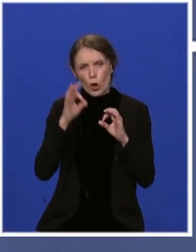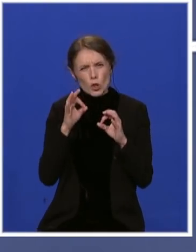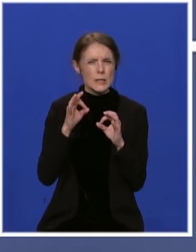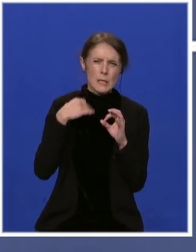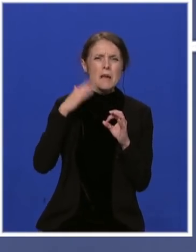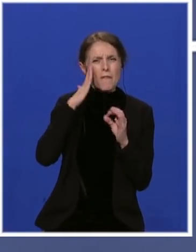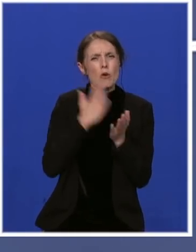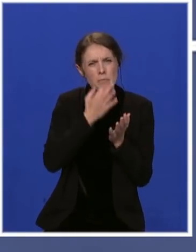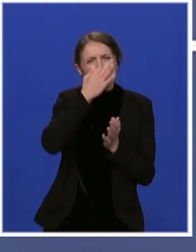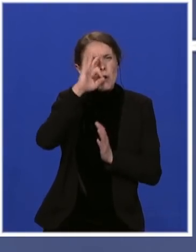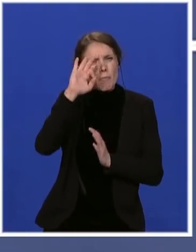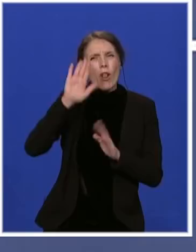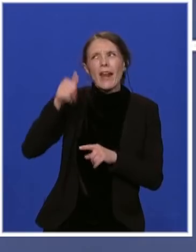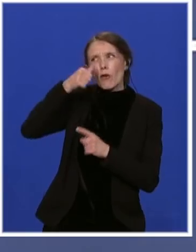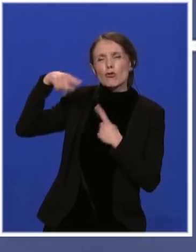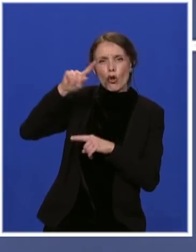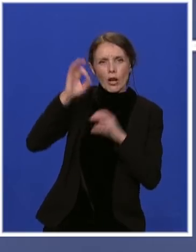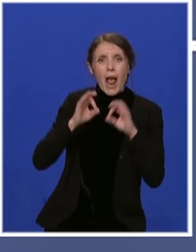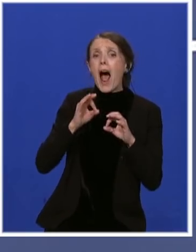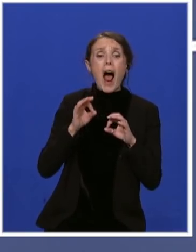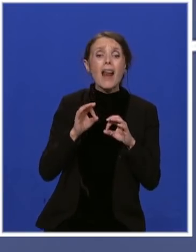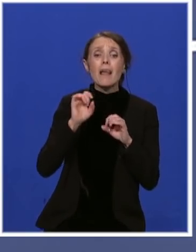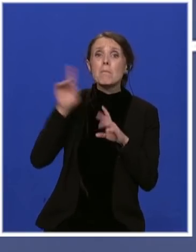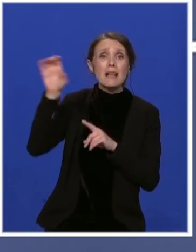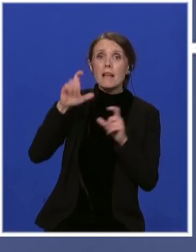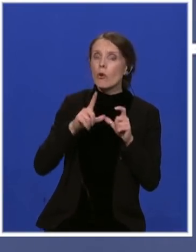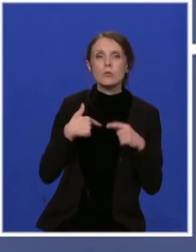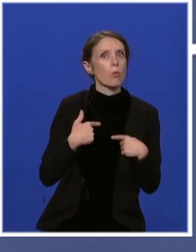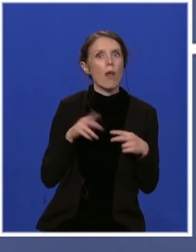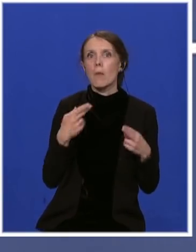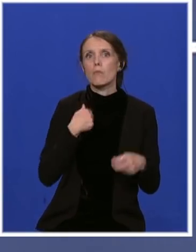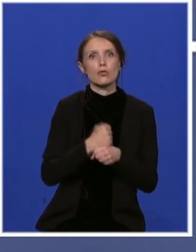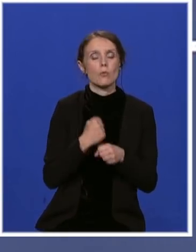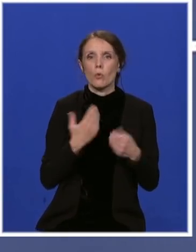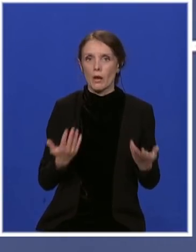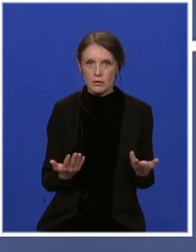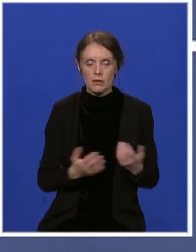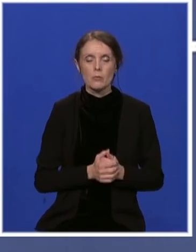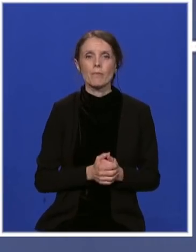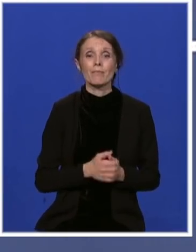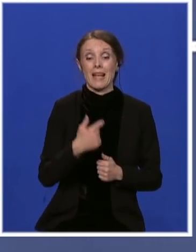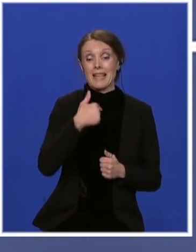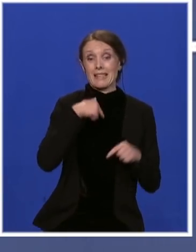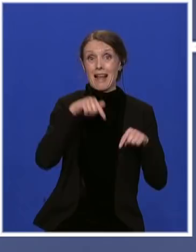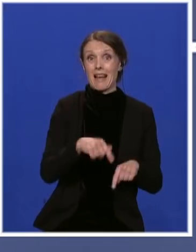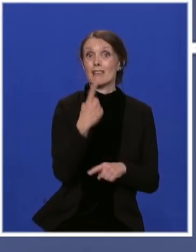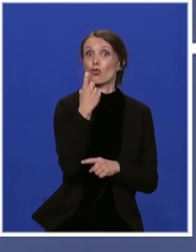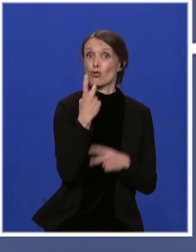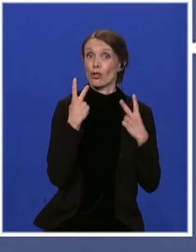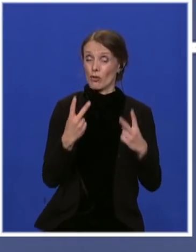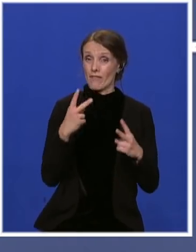smo to teško izveli bez podrške Evropske unije. Za nas je ovde još jedno važno pitanje, dakle,